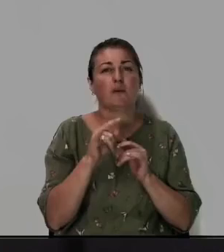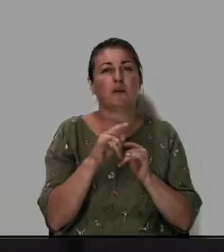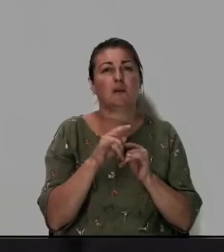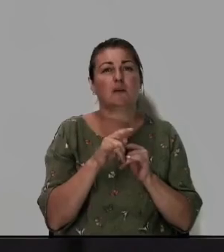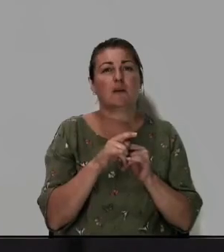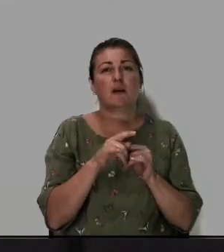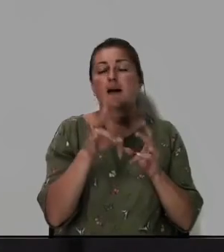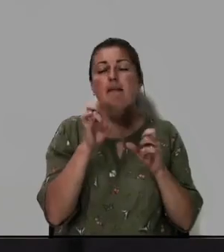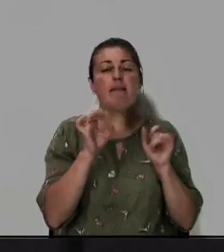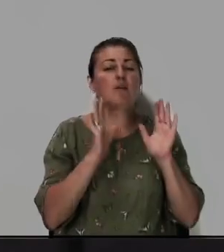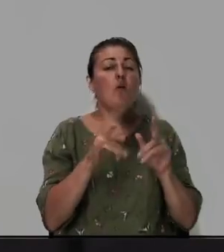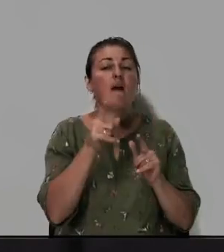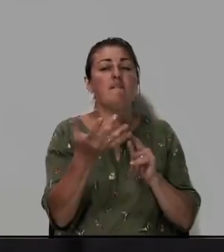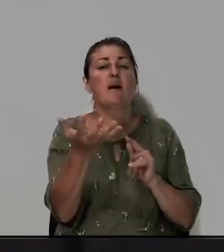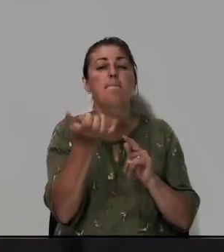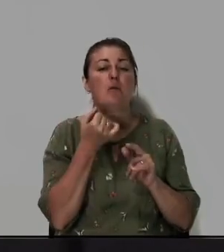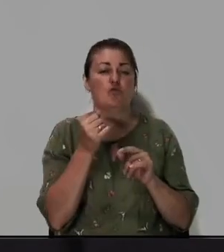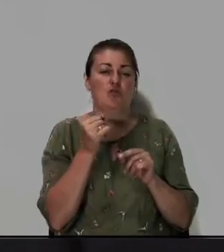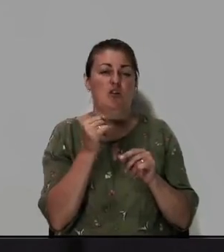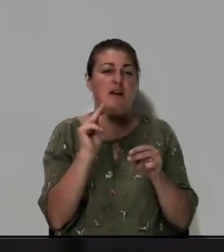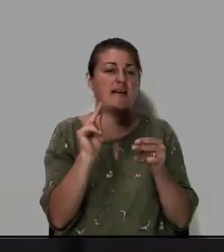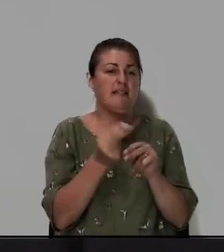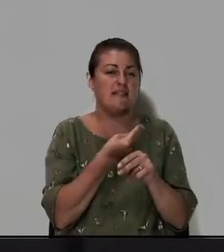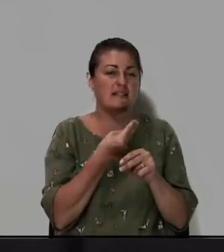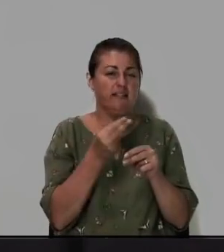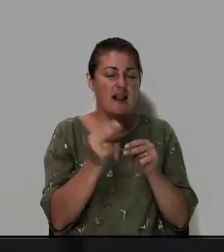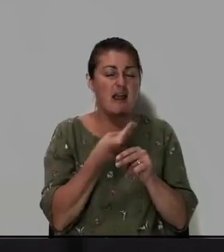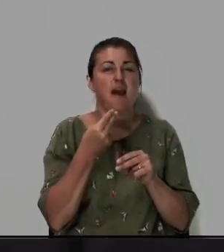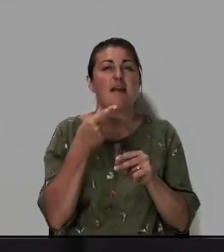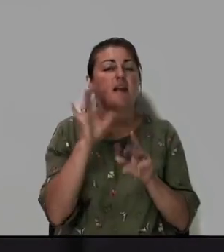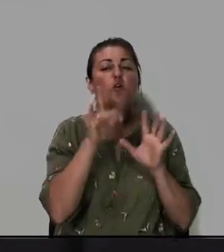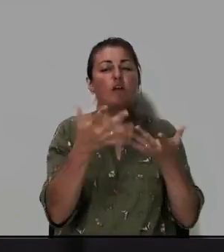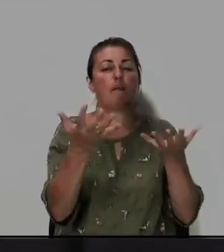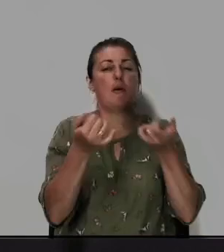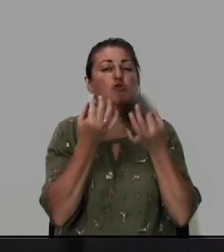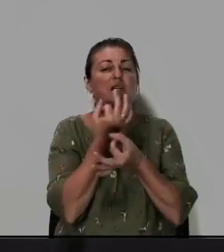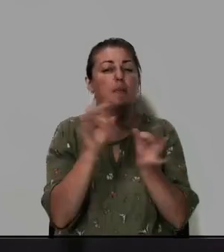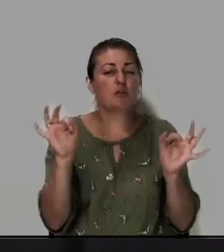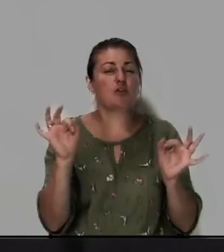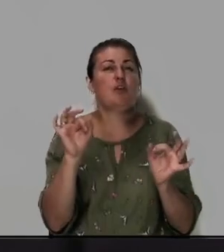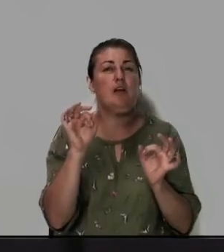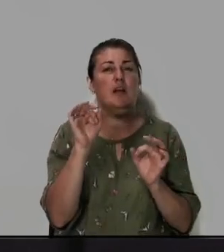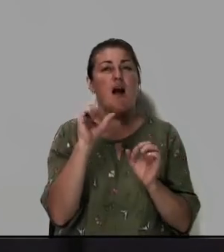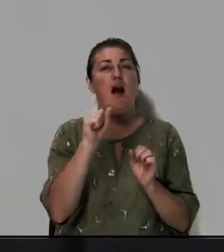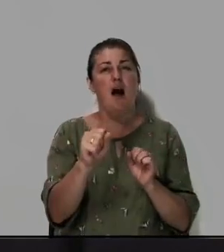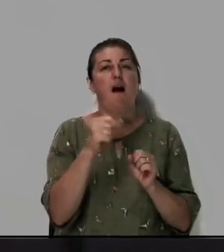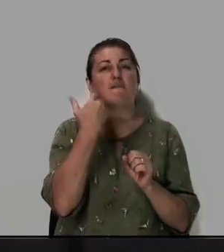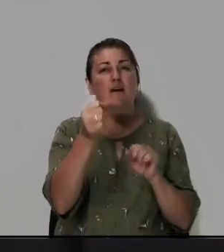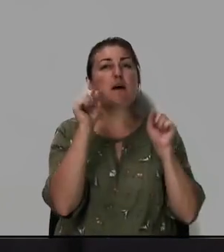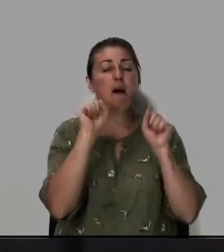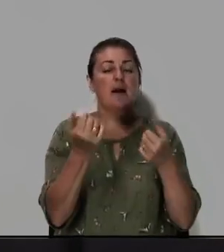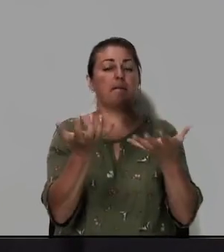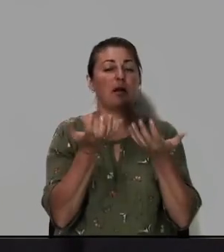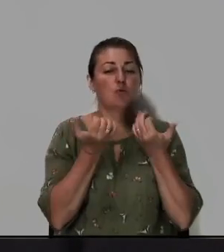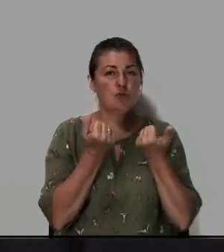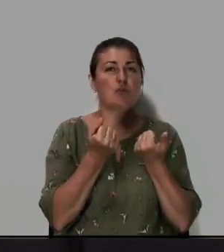не только вы получили исцеление не только получили освобождение а вы могли получить